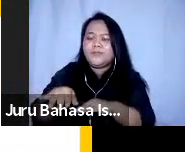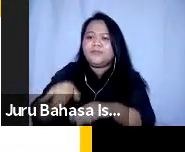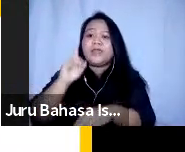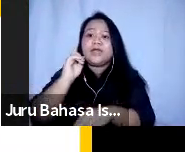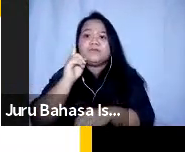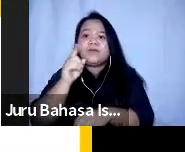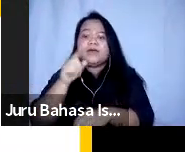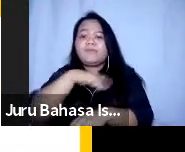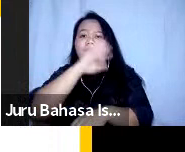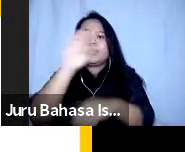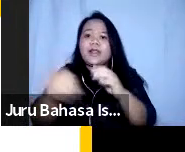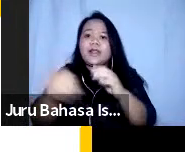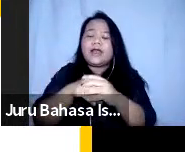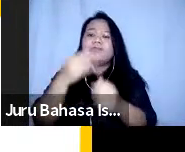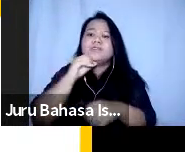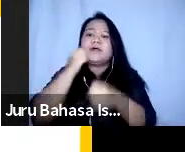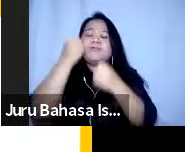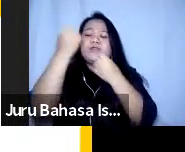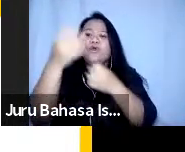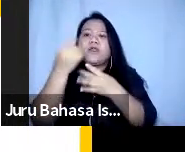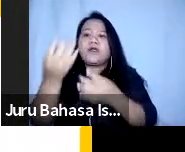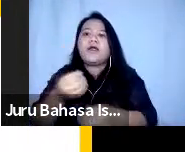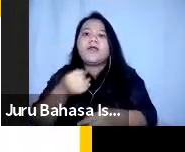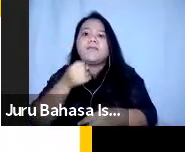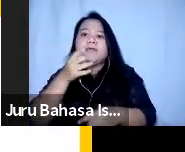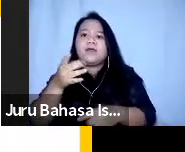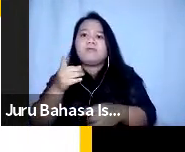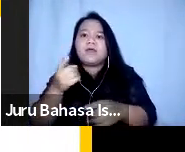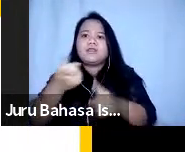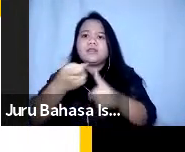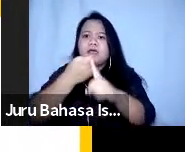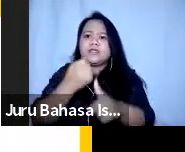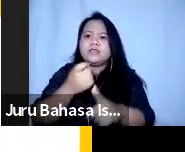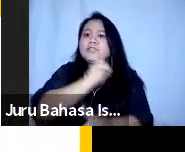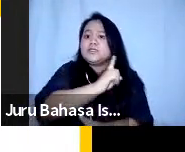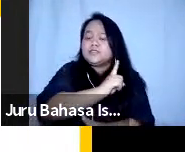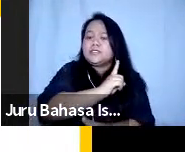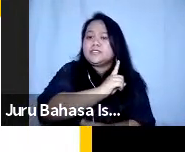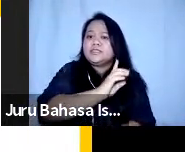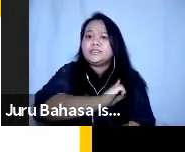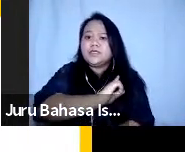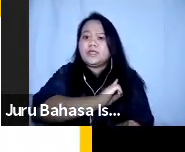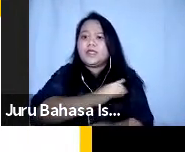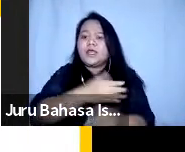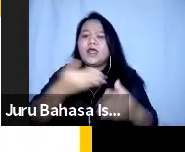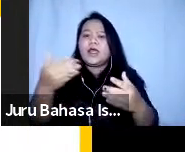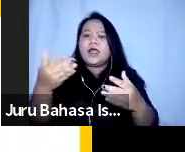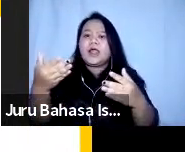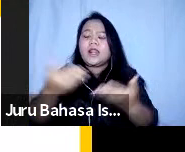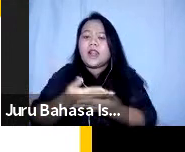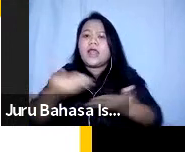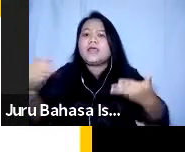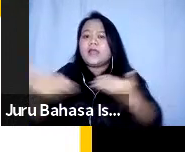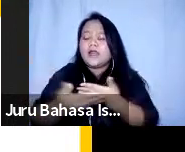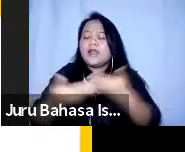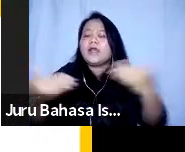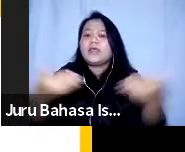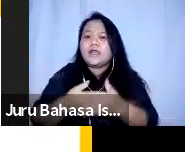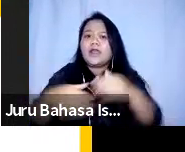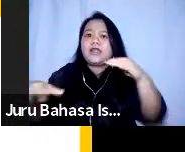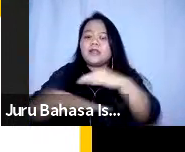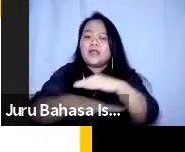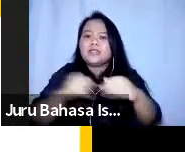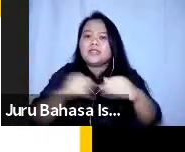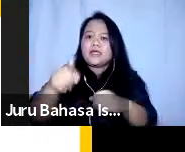dapat menyuarakan pendapat dari sudut pandangnya sendiri agar layanan-layanan dasar tersebut juga bisa